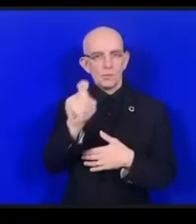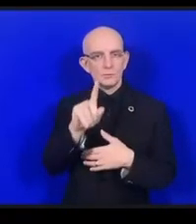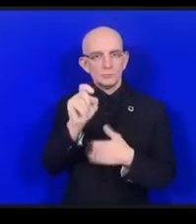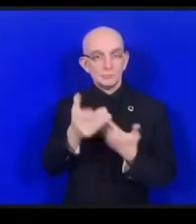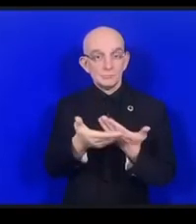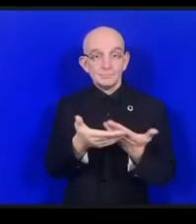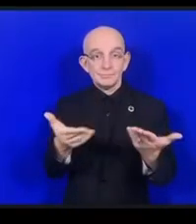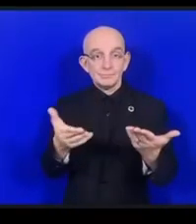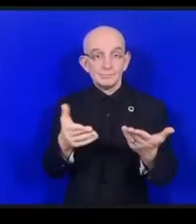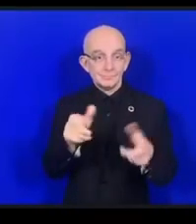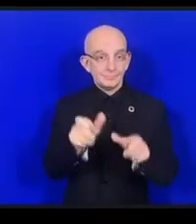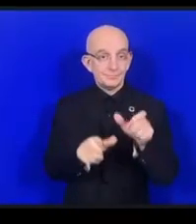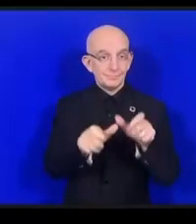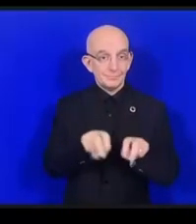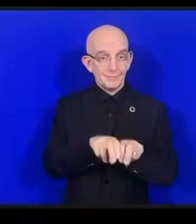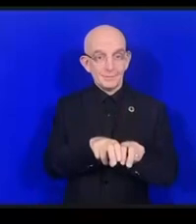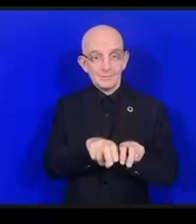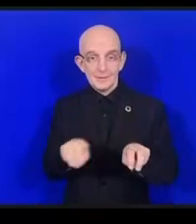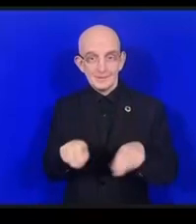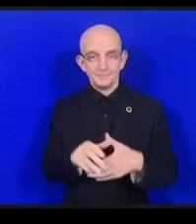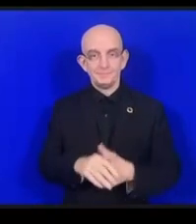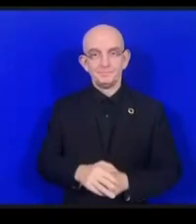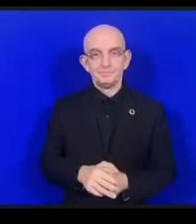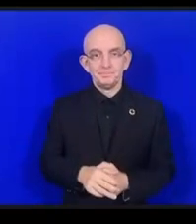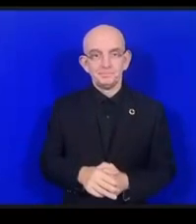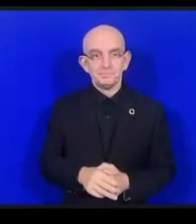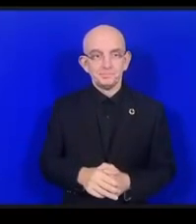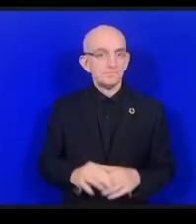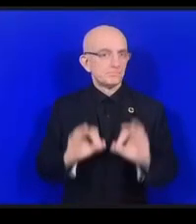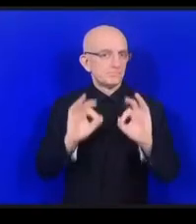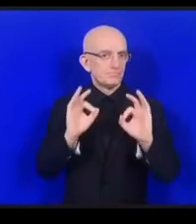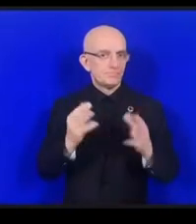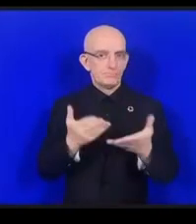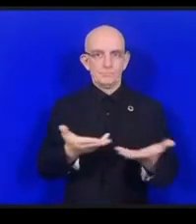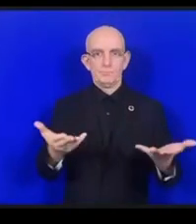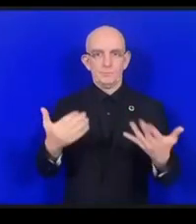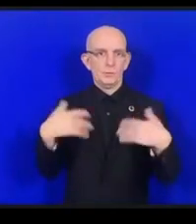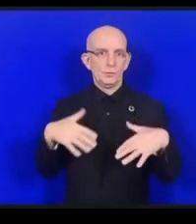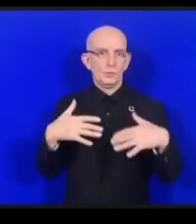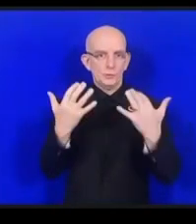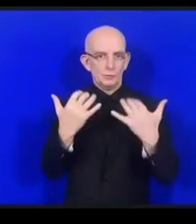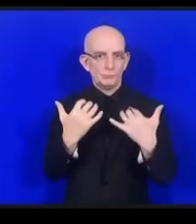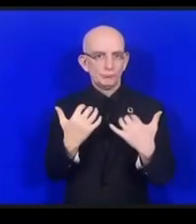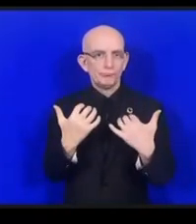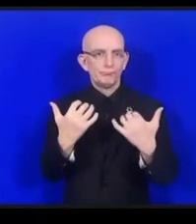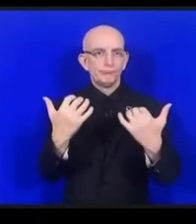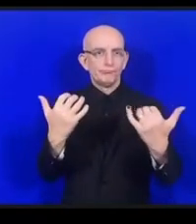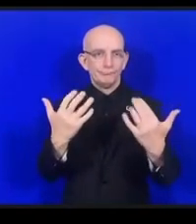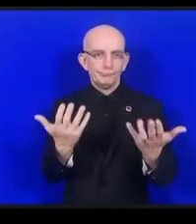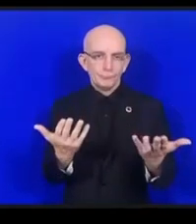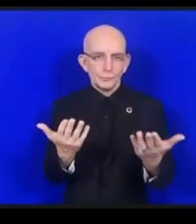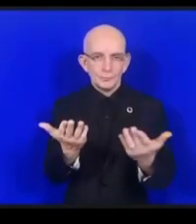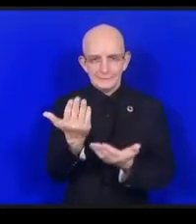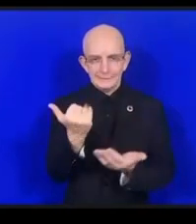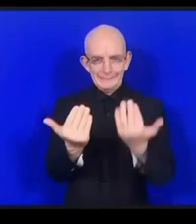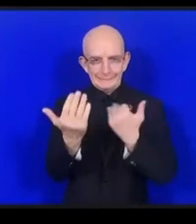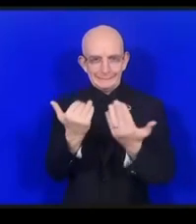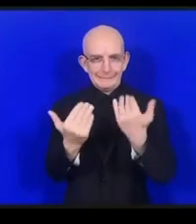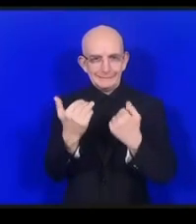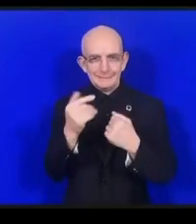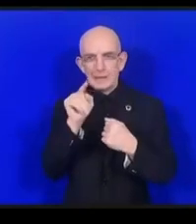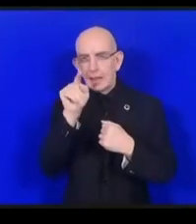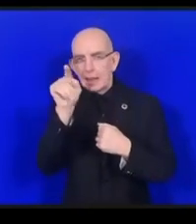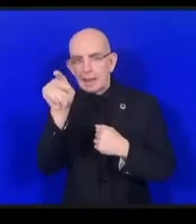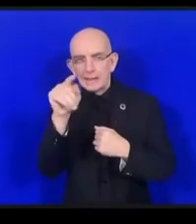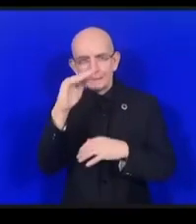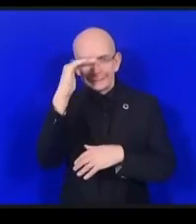ぜひ皆さん会場の皆さんもうちょっと前にお座りになったらどうでしょうか後ろの方に座っていらっしゃる方もいらっ